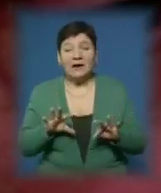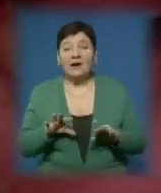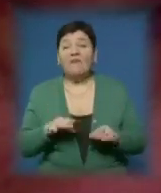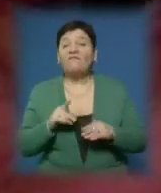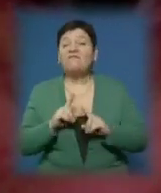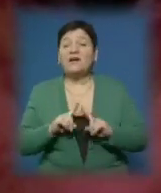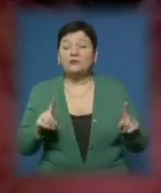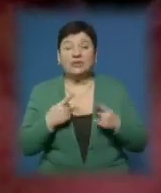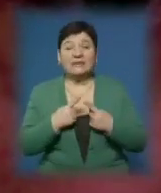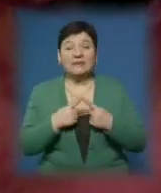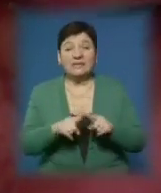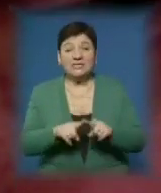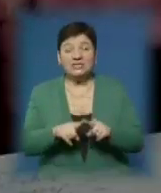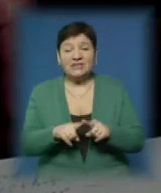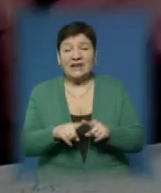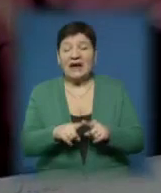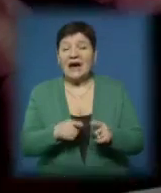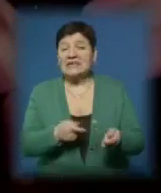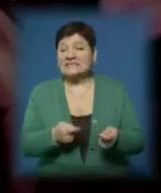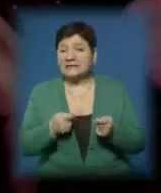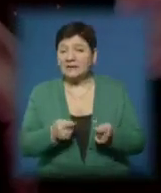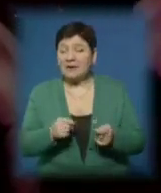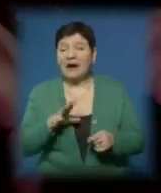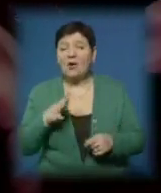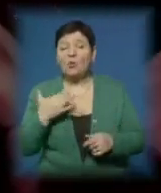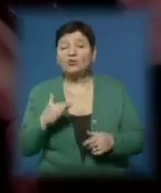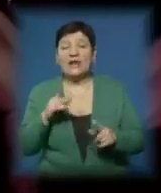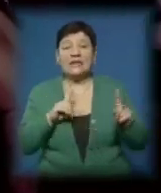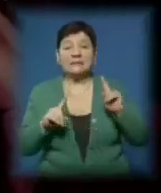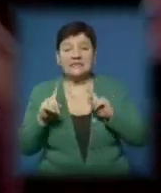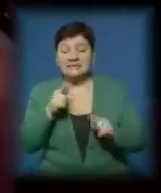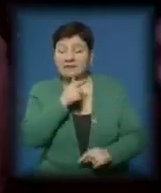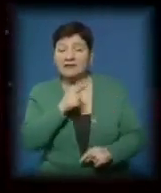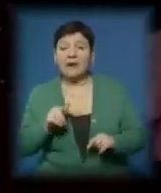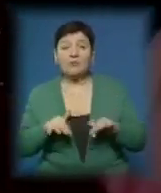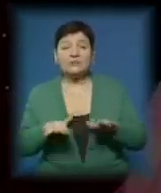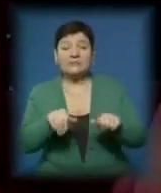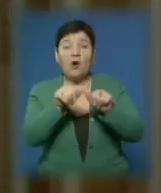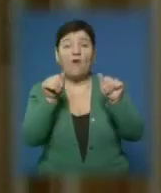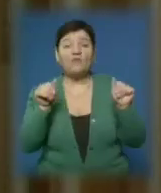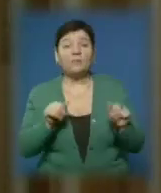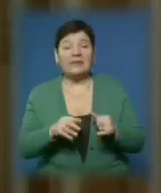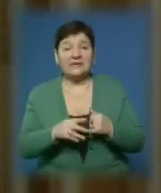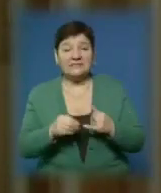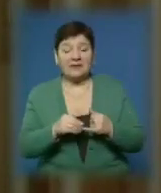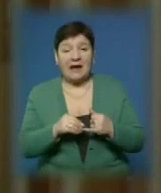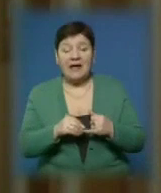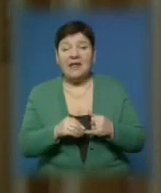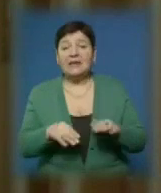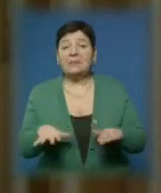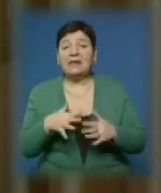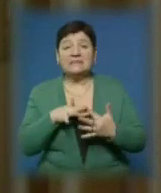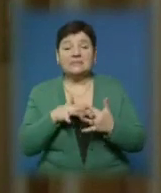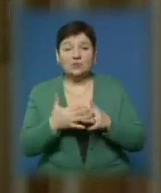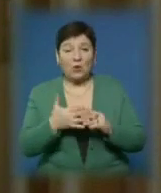виключно технічна затримка. Сесія районної ради вже відбулася, зараз триває процес оформлення землі на баланс Тереблянської